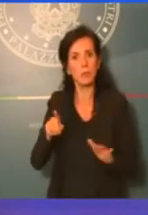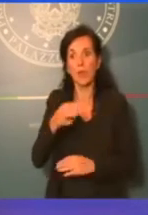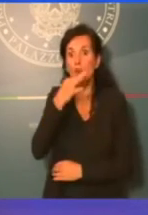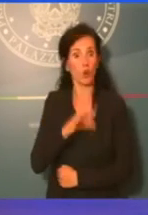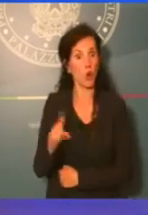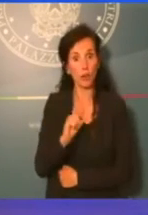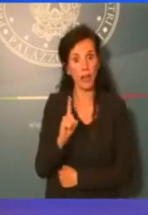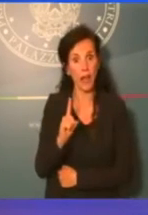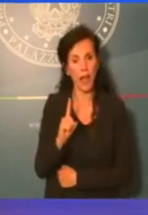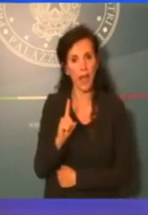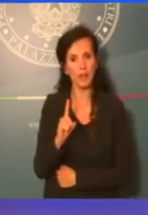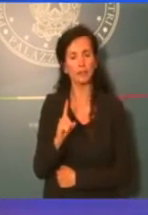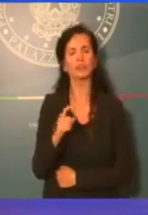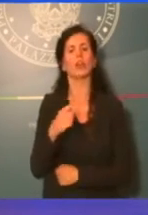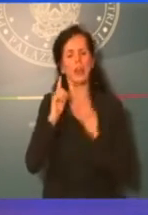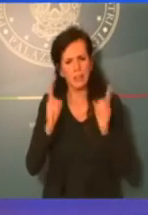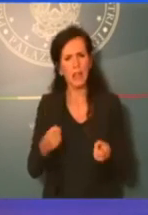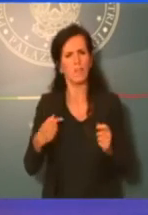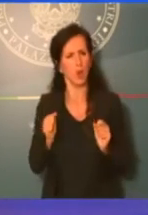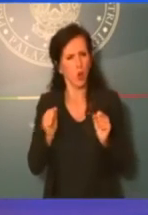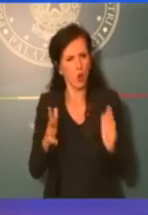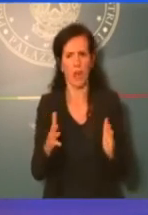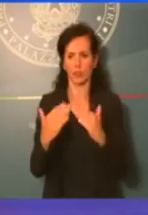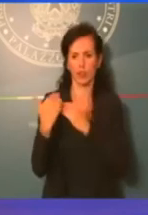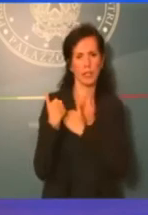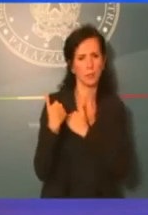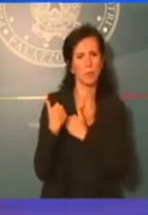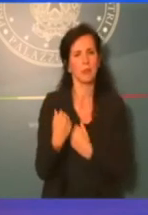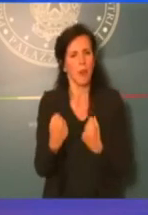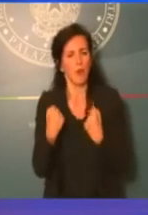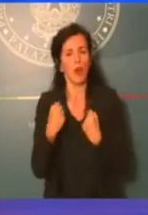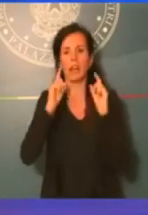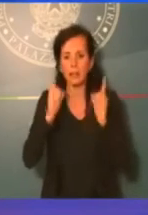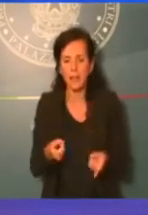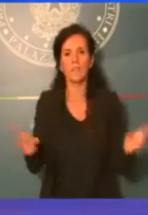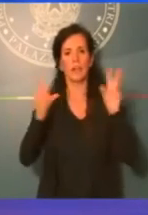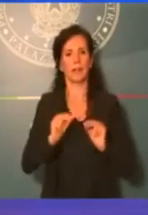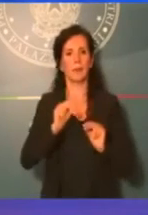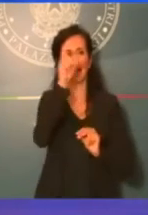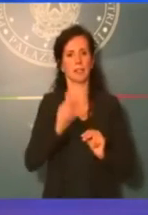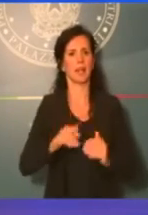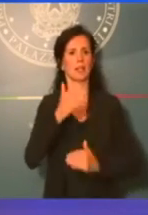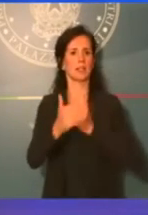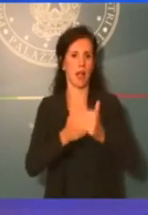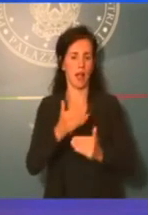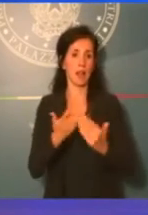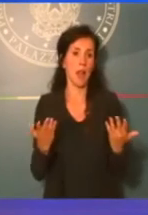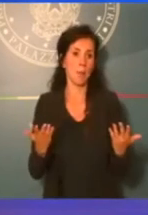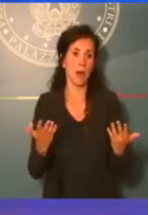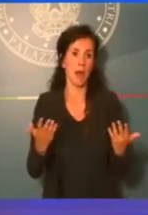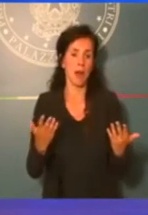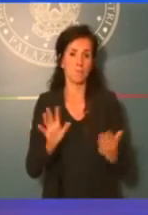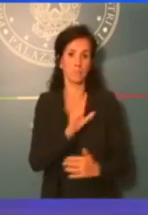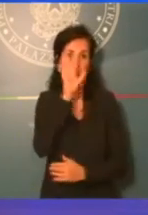affrontare con coraggio, con responsabilità, con forza la ripresa. Ma noi, mi sembra che